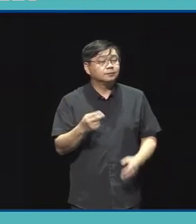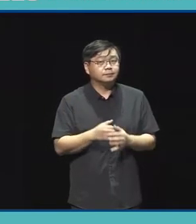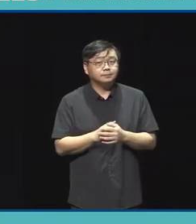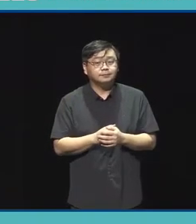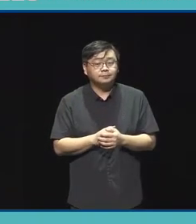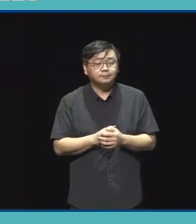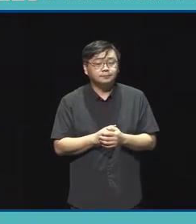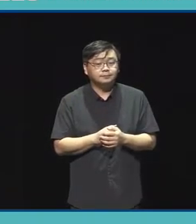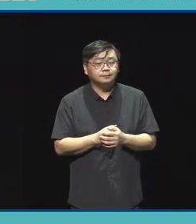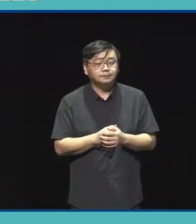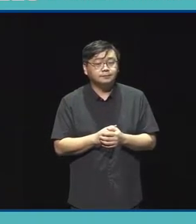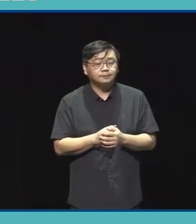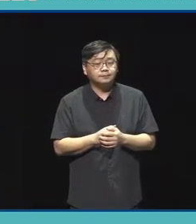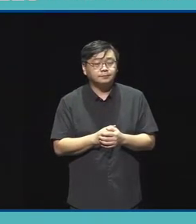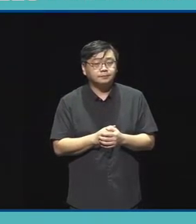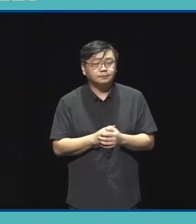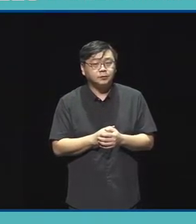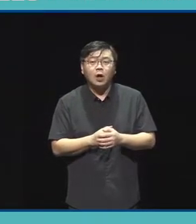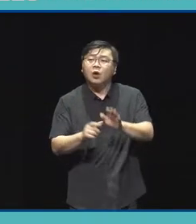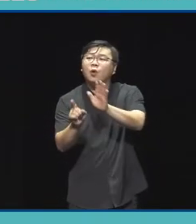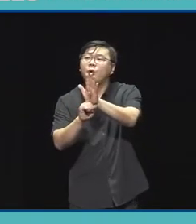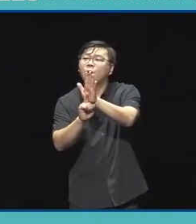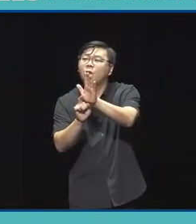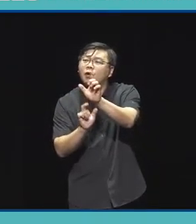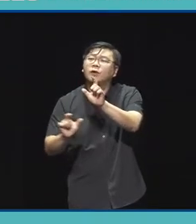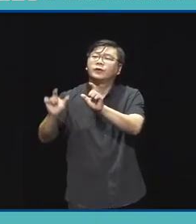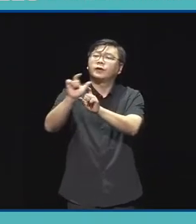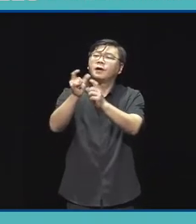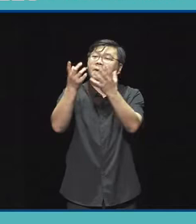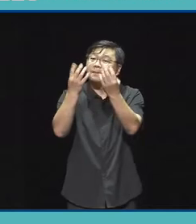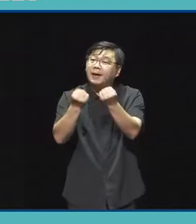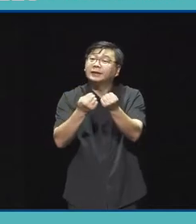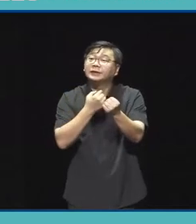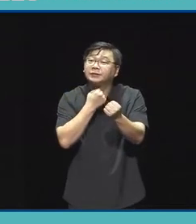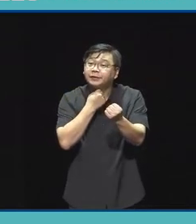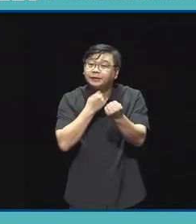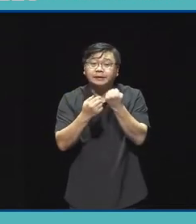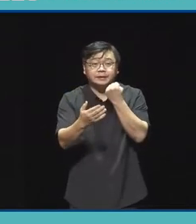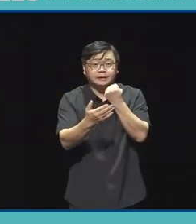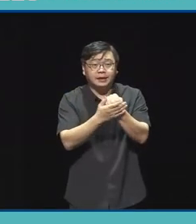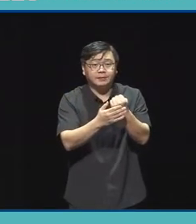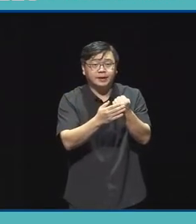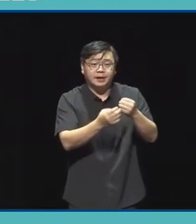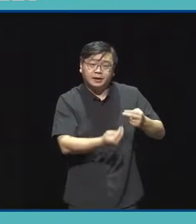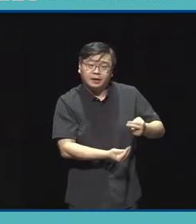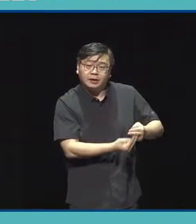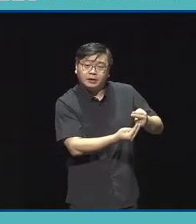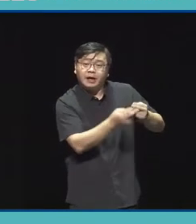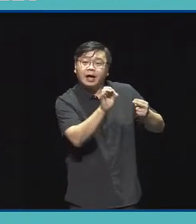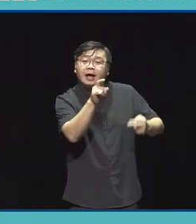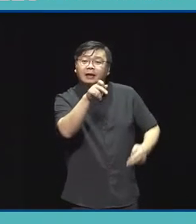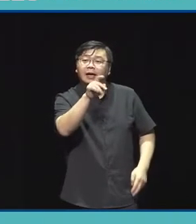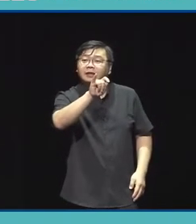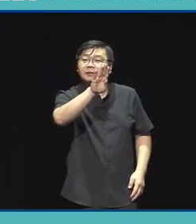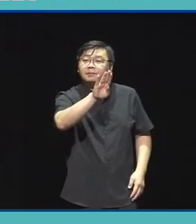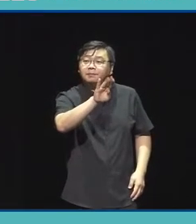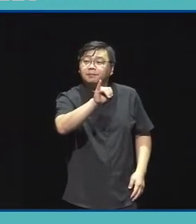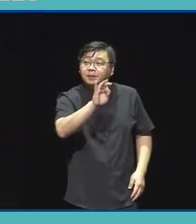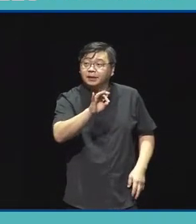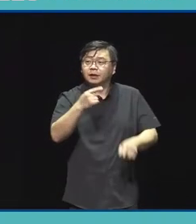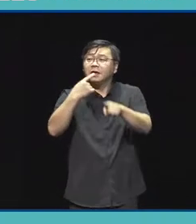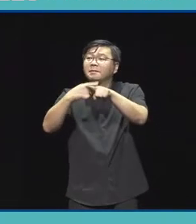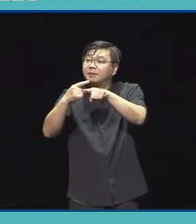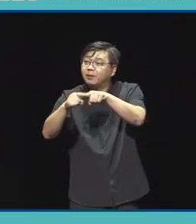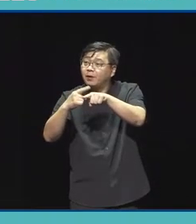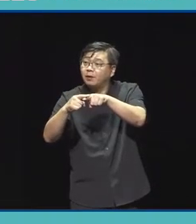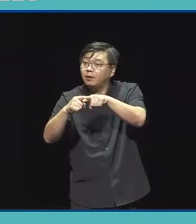더 많은 현장에 알리기 위해서 아카이빙이라든지 비평이라든지 이런 작업들을 지원을 병행하고 있습니다 이런 부분에 대해서도